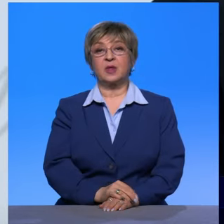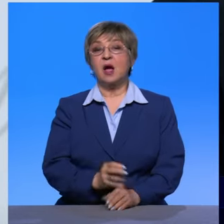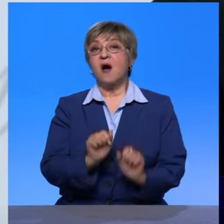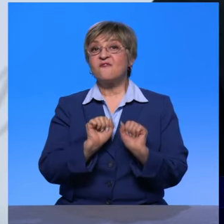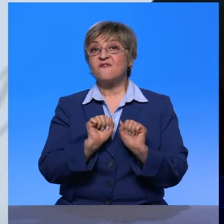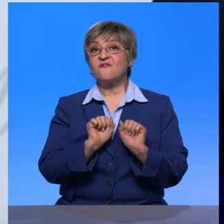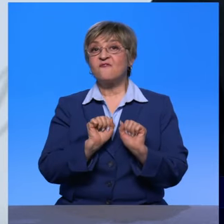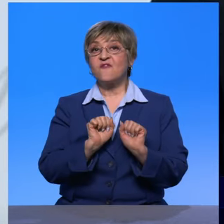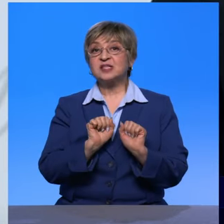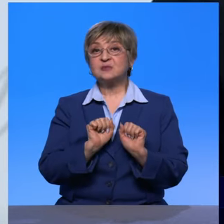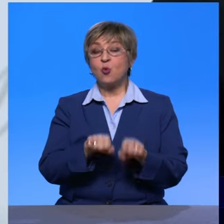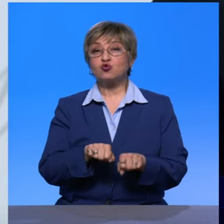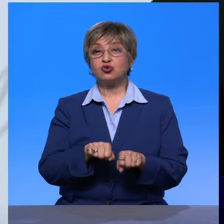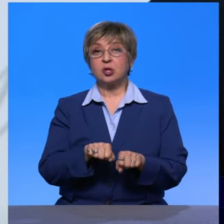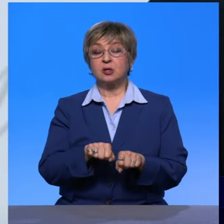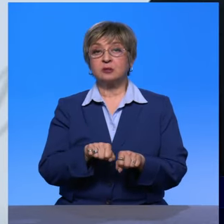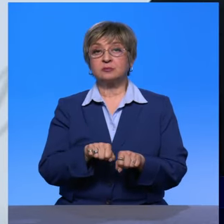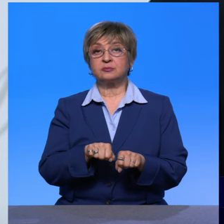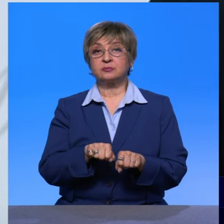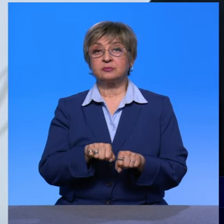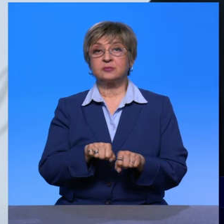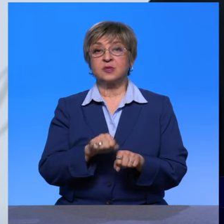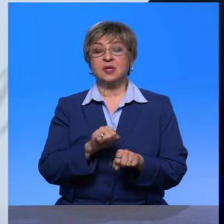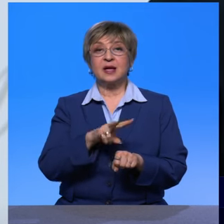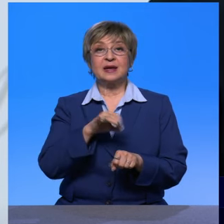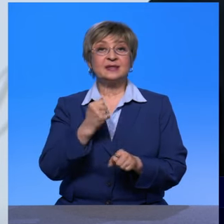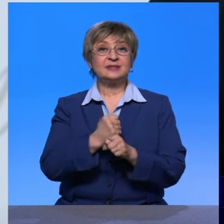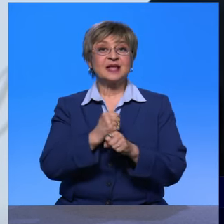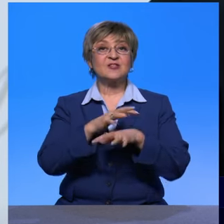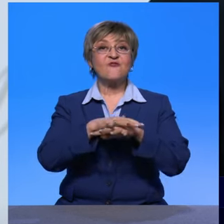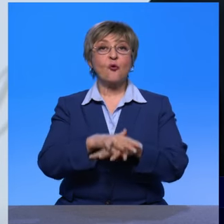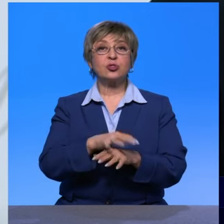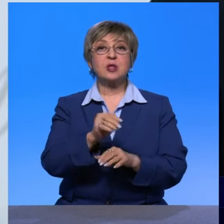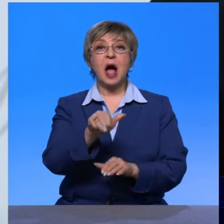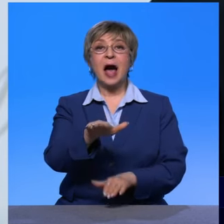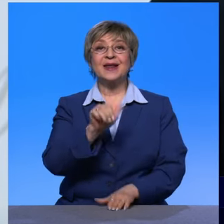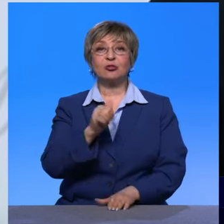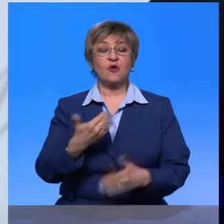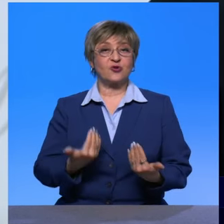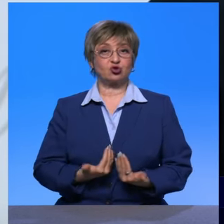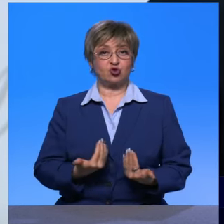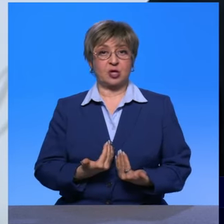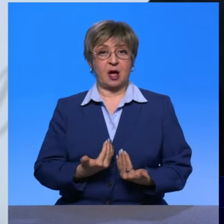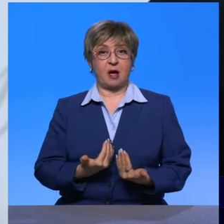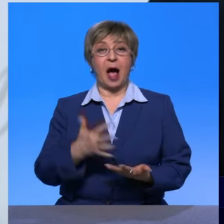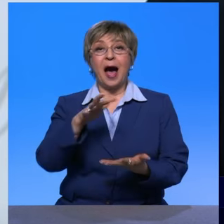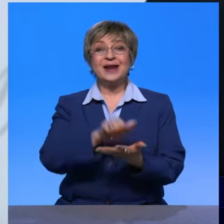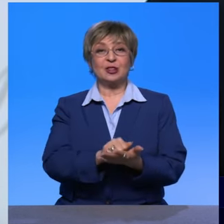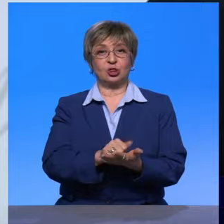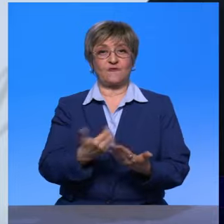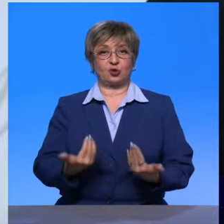сделать фонд арендного жилья, чтобы можно было